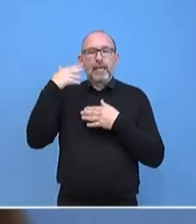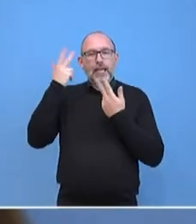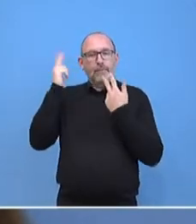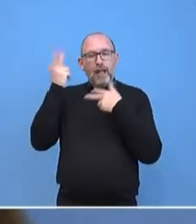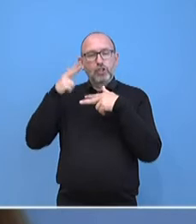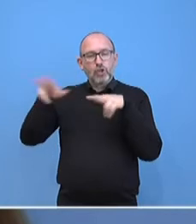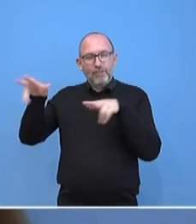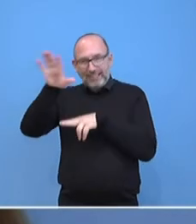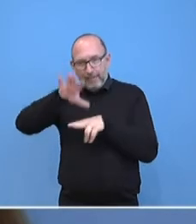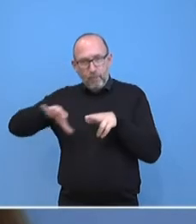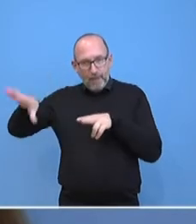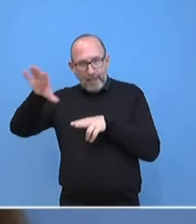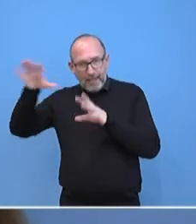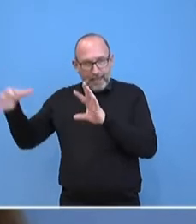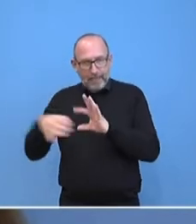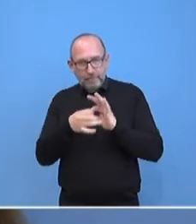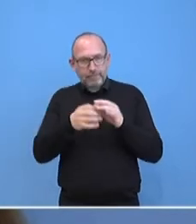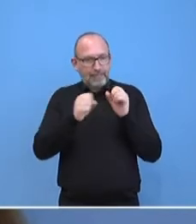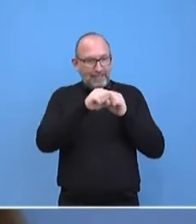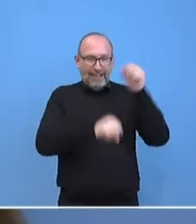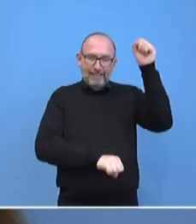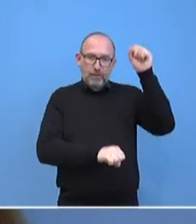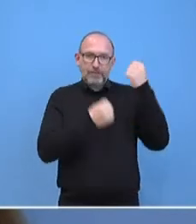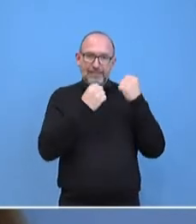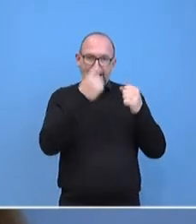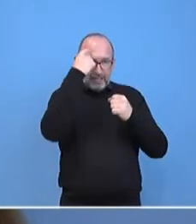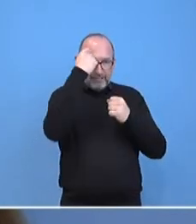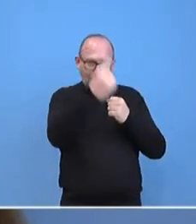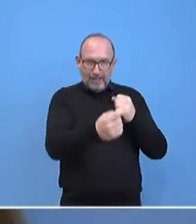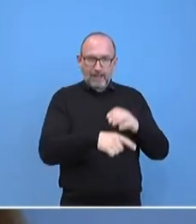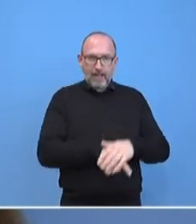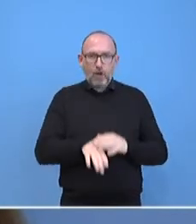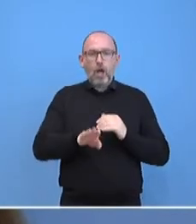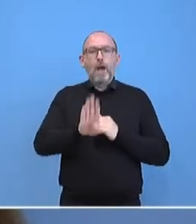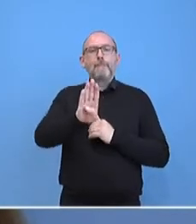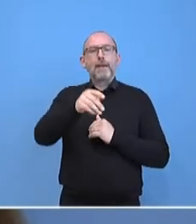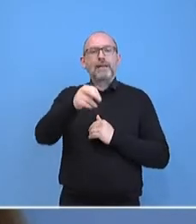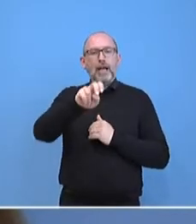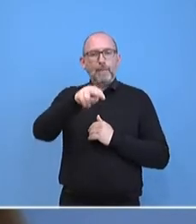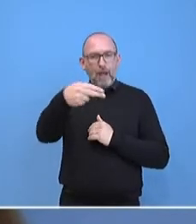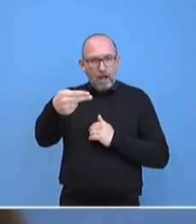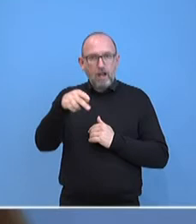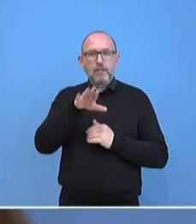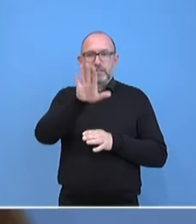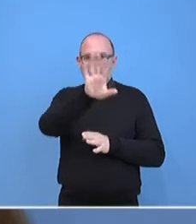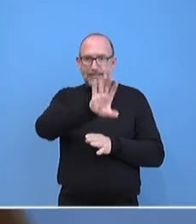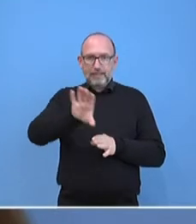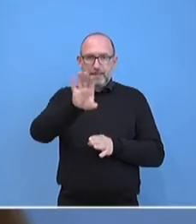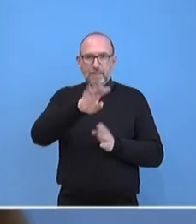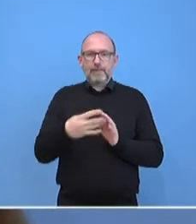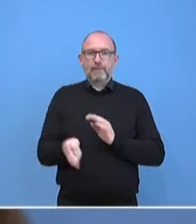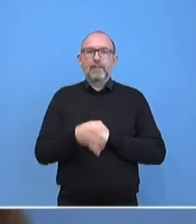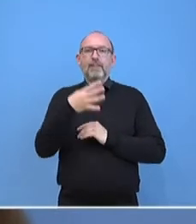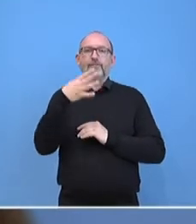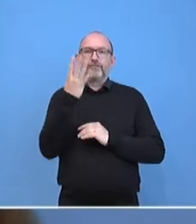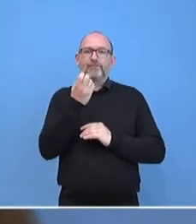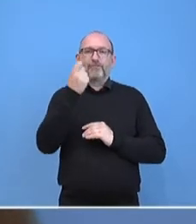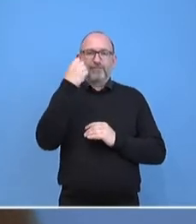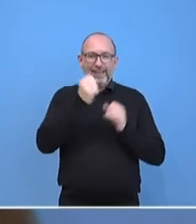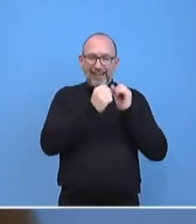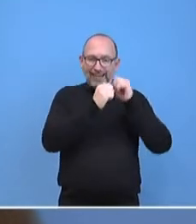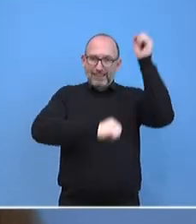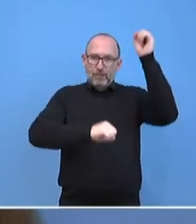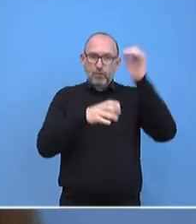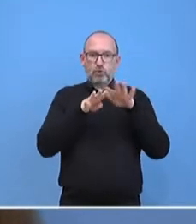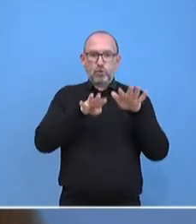da geht es um die Resolutionen des Sicherheitsrates. Sie wissen, in Sachen Bergkarabach gibt es vier Sicherheitsratsresolutionen, die 1993